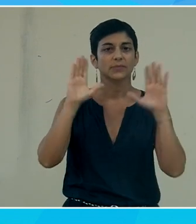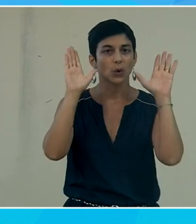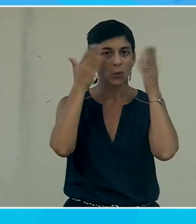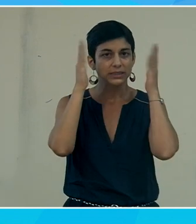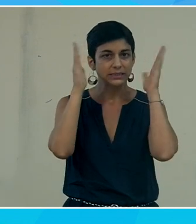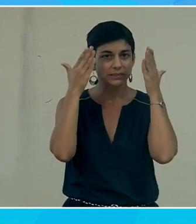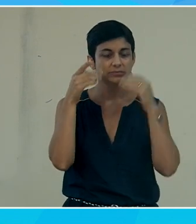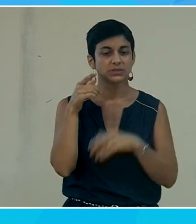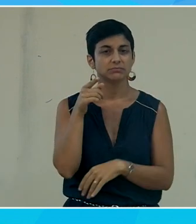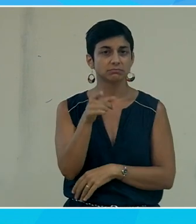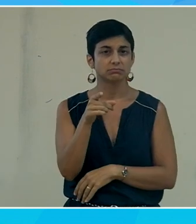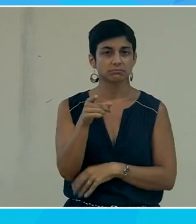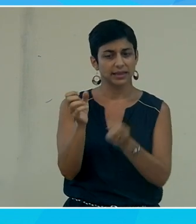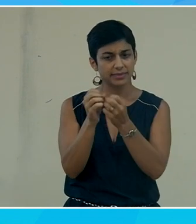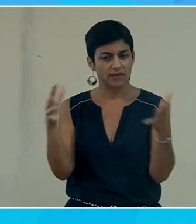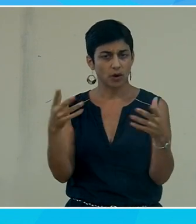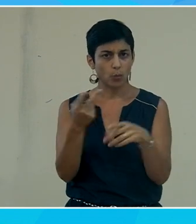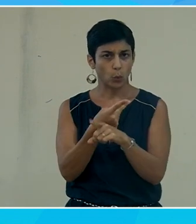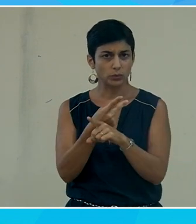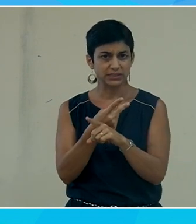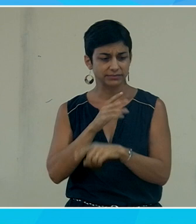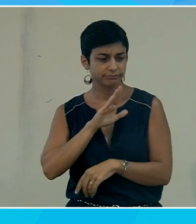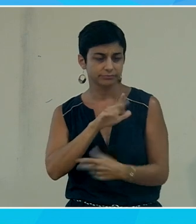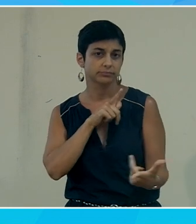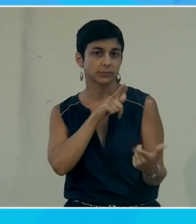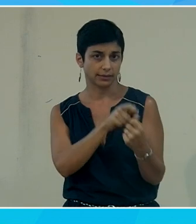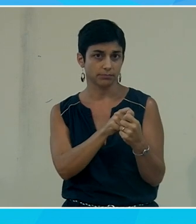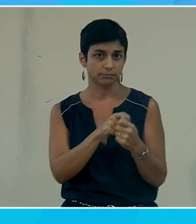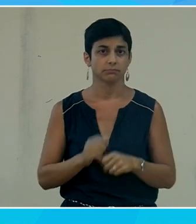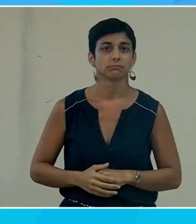est-ce que vous avez développé des outils spécifiques dans ce domaine